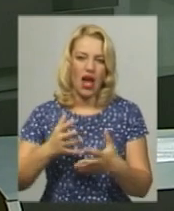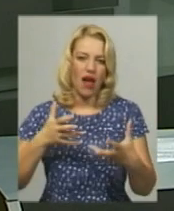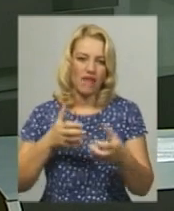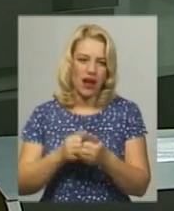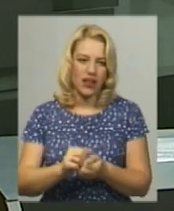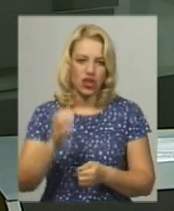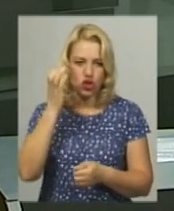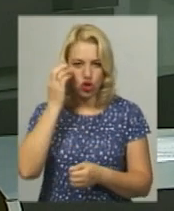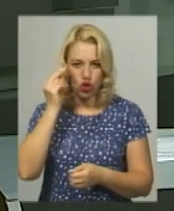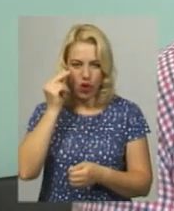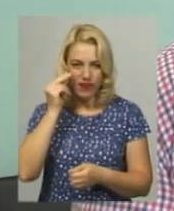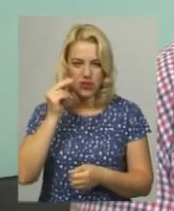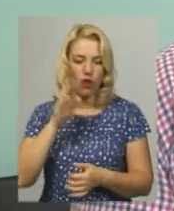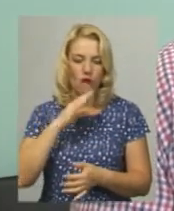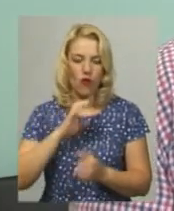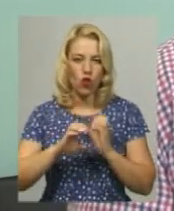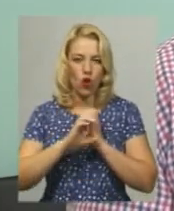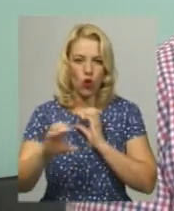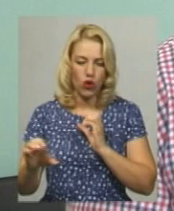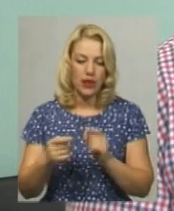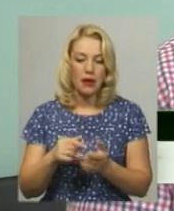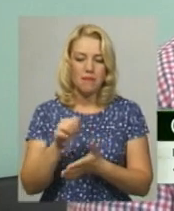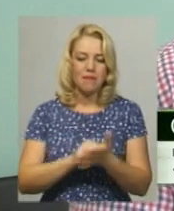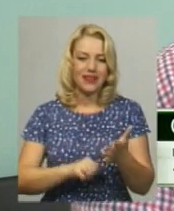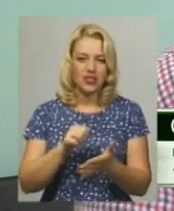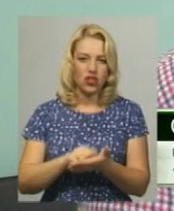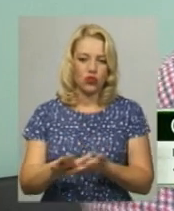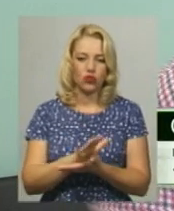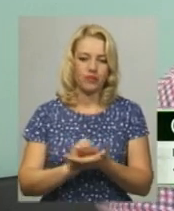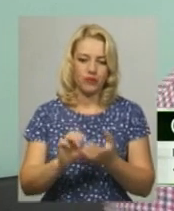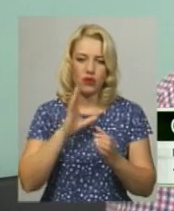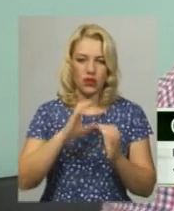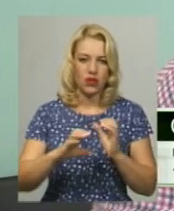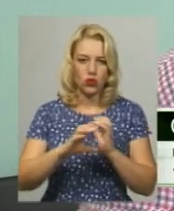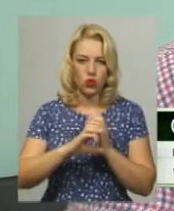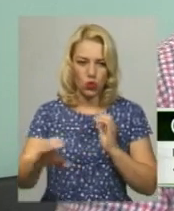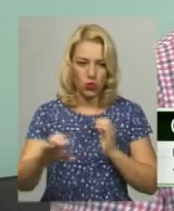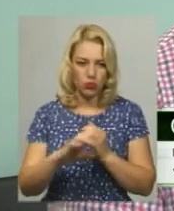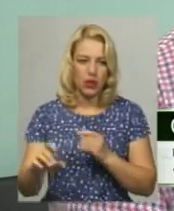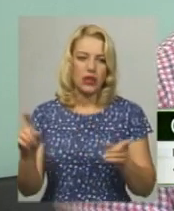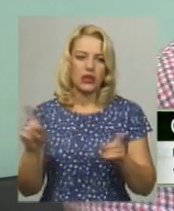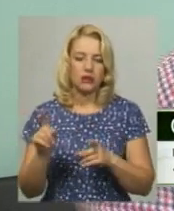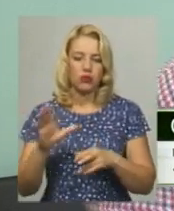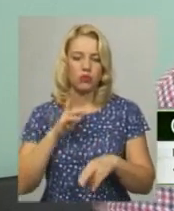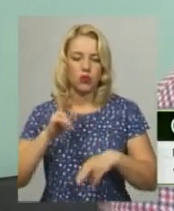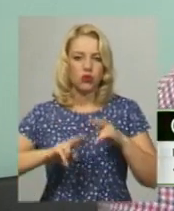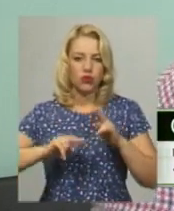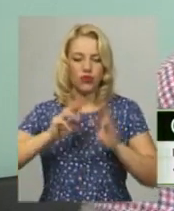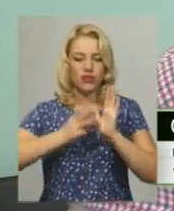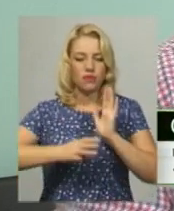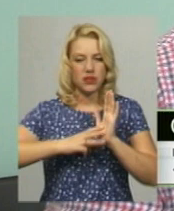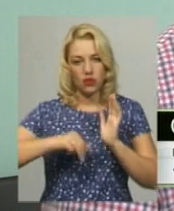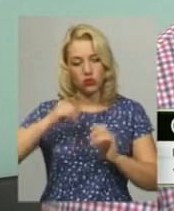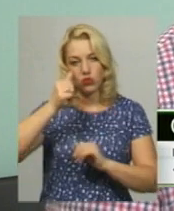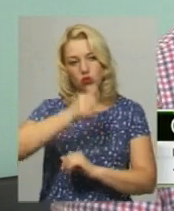Міхайлець. Причиною виходу з ладу цих труб, залізнобетонних труб, з яких він був побудований в 80-му році, є